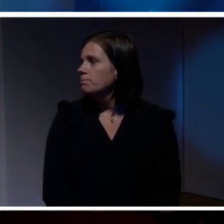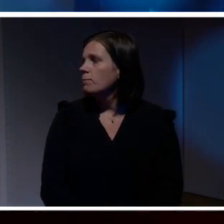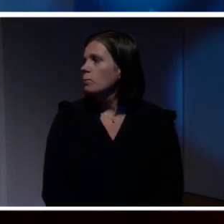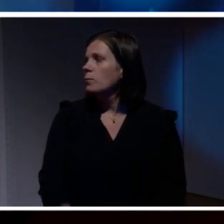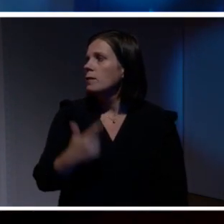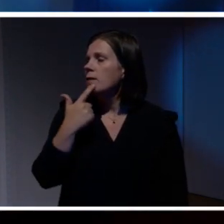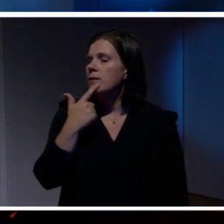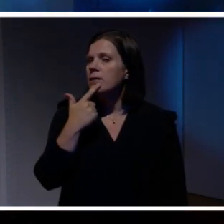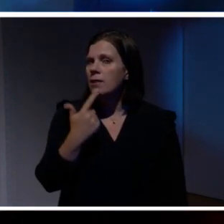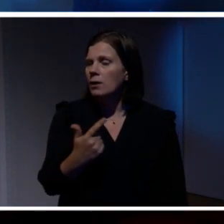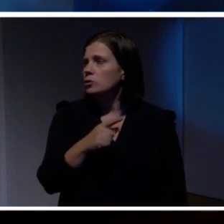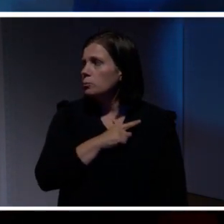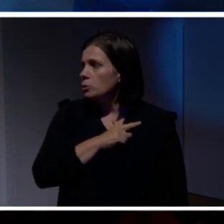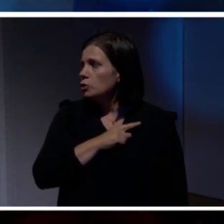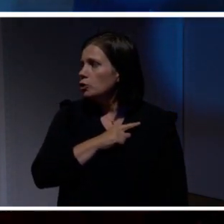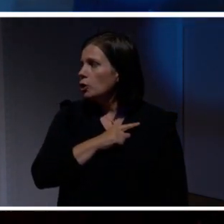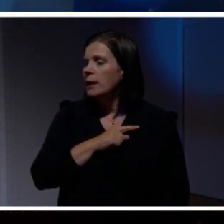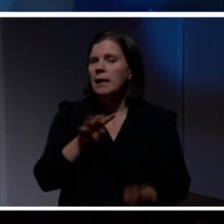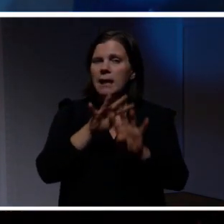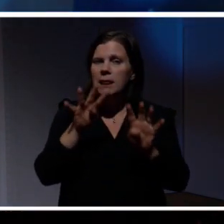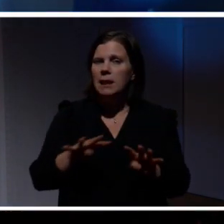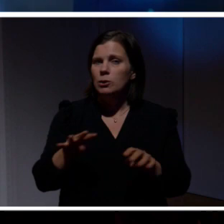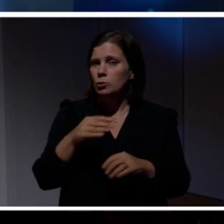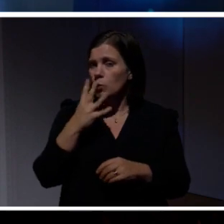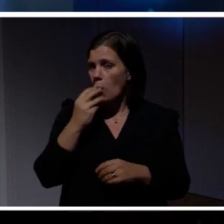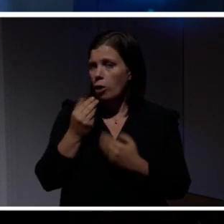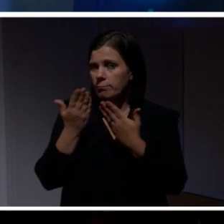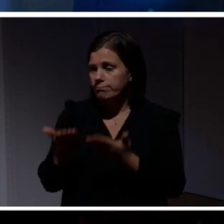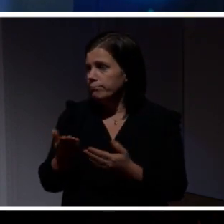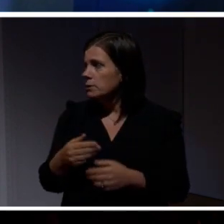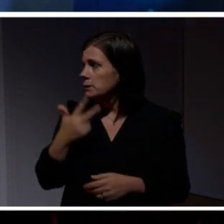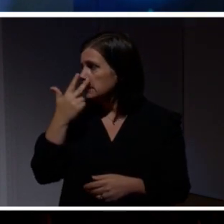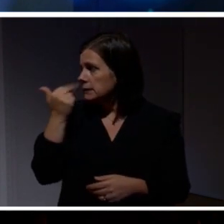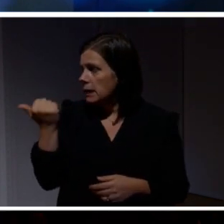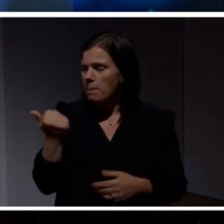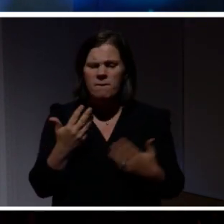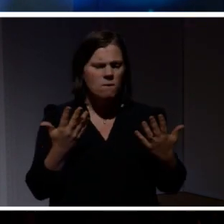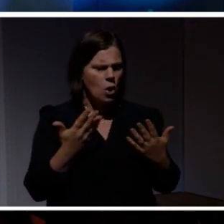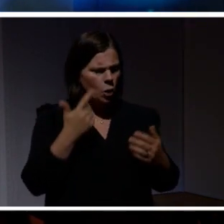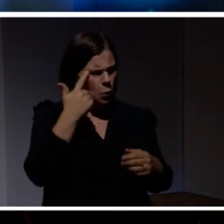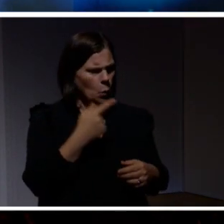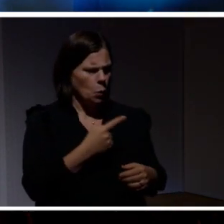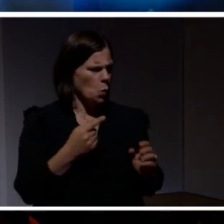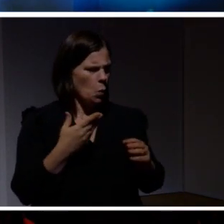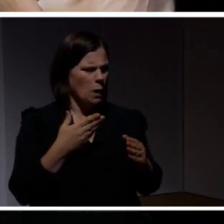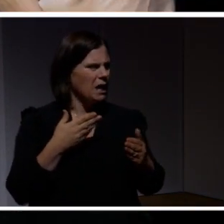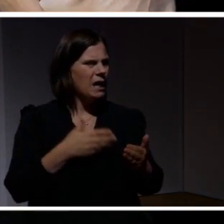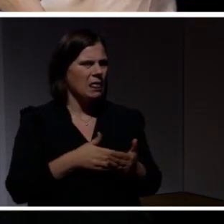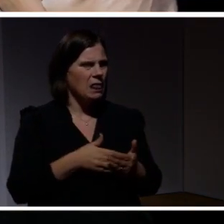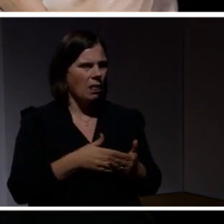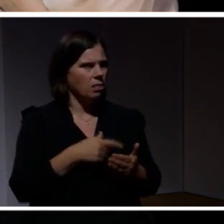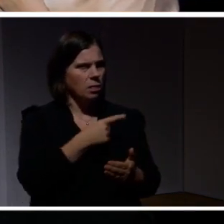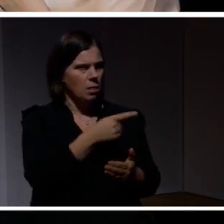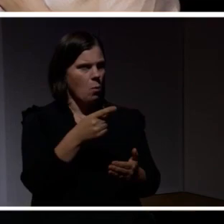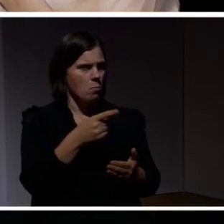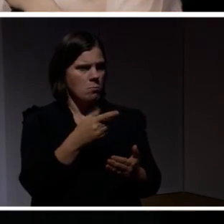Tack så väldigt mycket här i din internetchoklad. Mycket snabbt. Vad är det tror du som har hindrat dem här från att